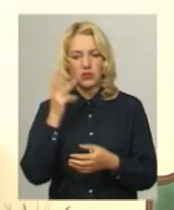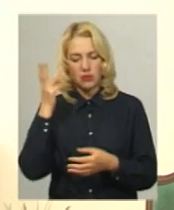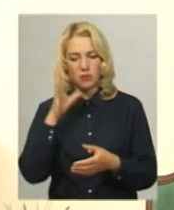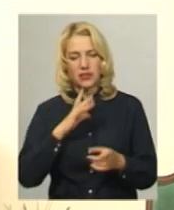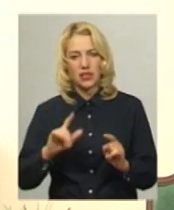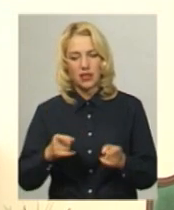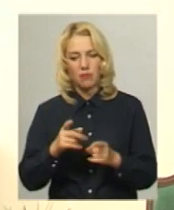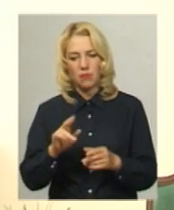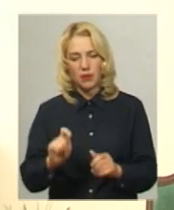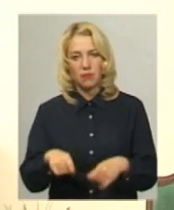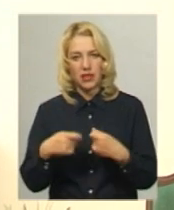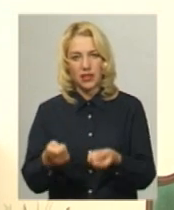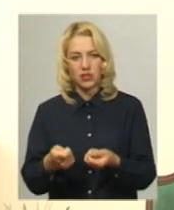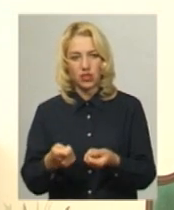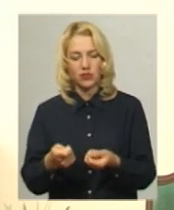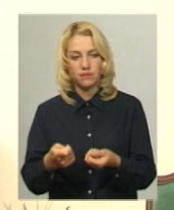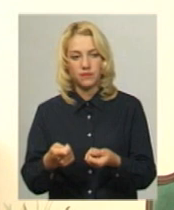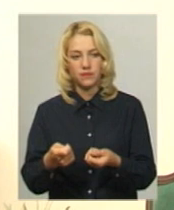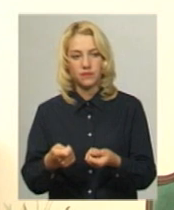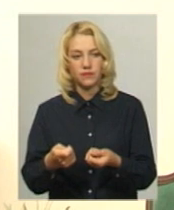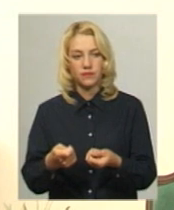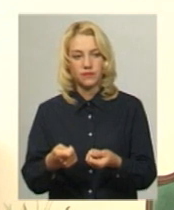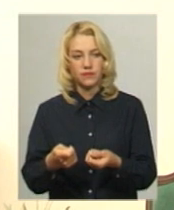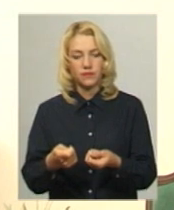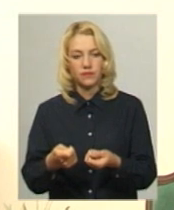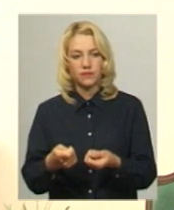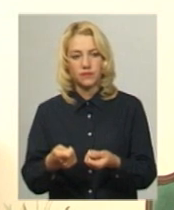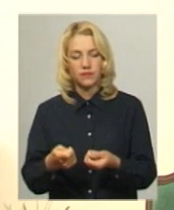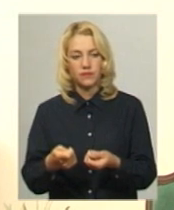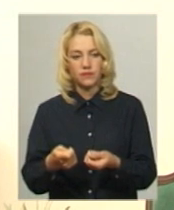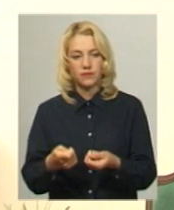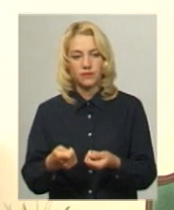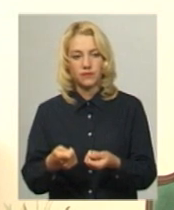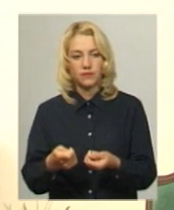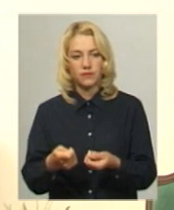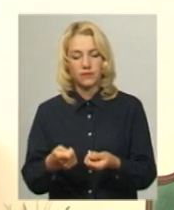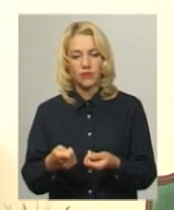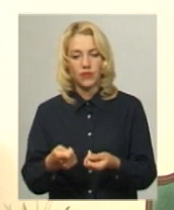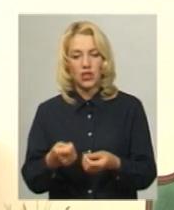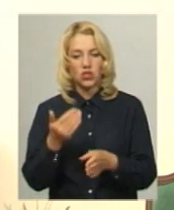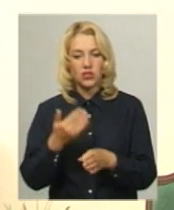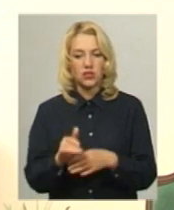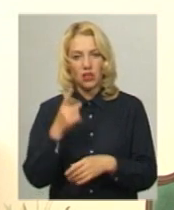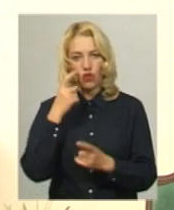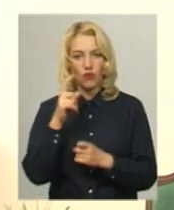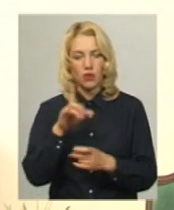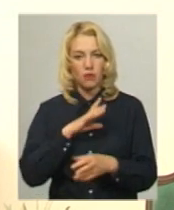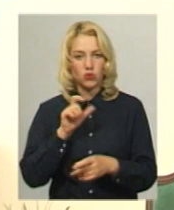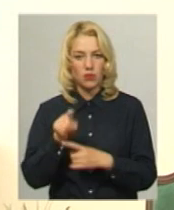передачі чергової порції, чергової частини інформації, яка йому замовлялася.